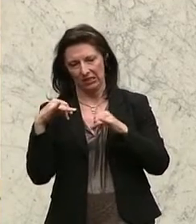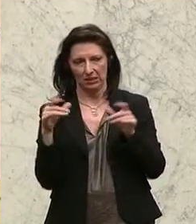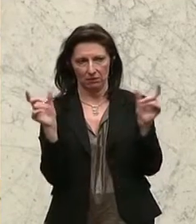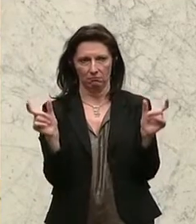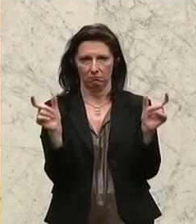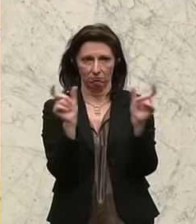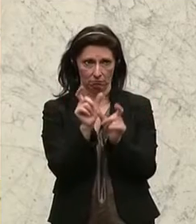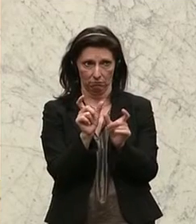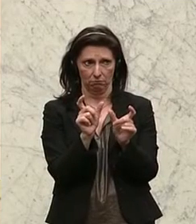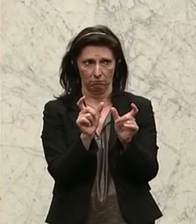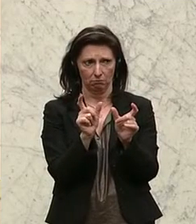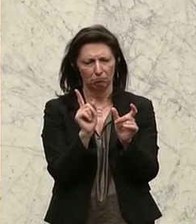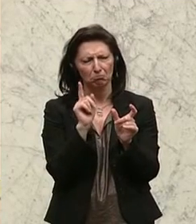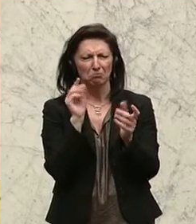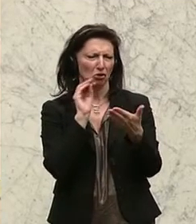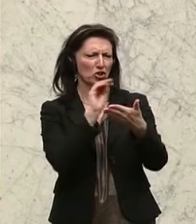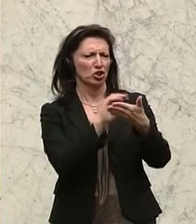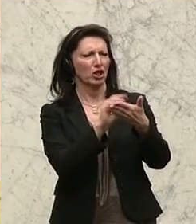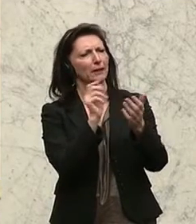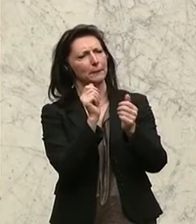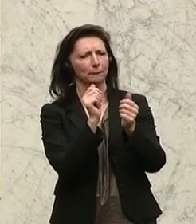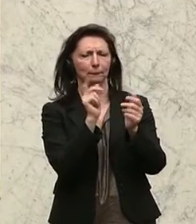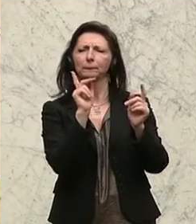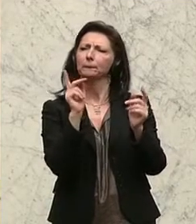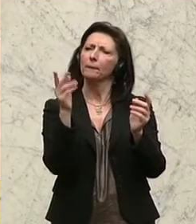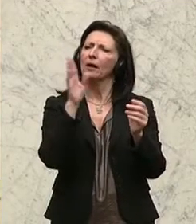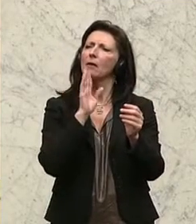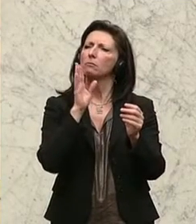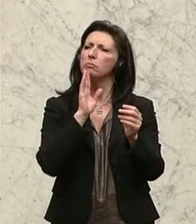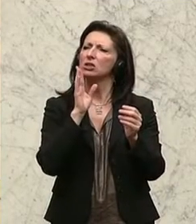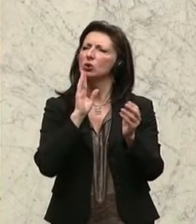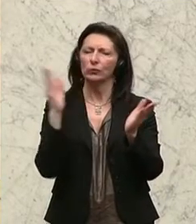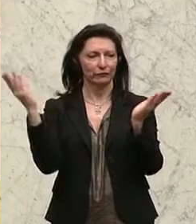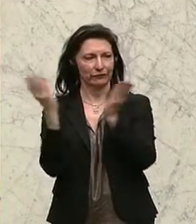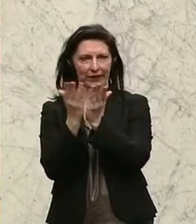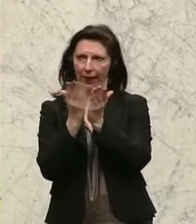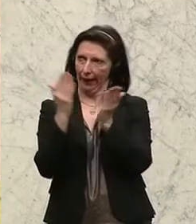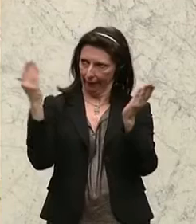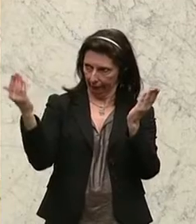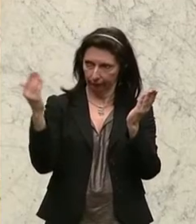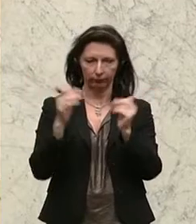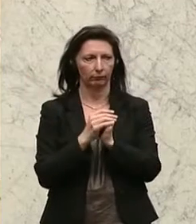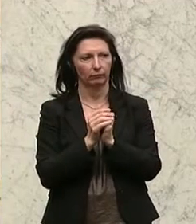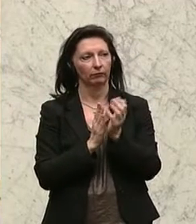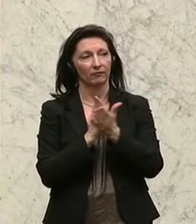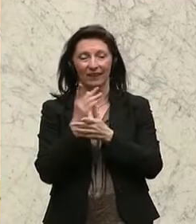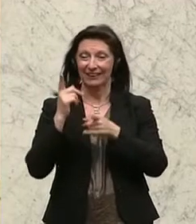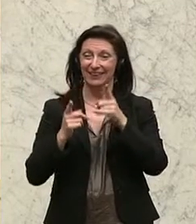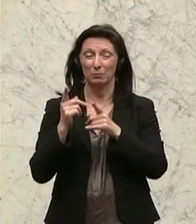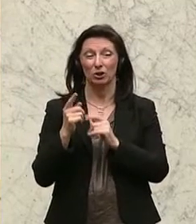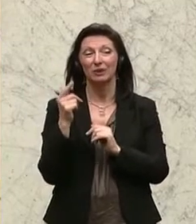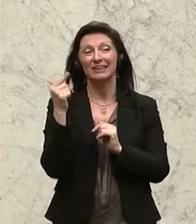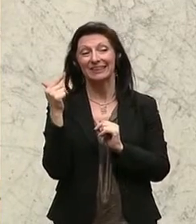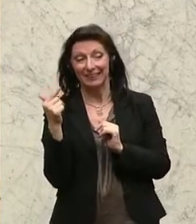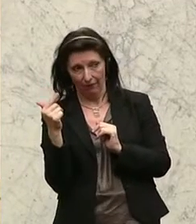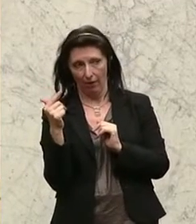vorgerechnet eine sogenannte Vergleichspensionsanwartschaft, die auf die Dienstbestimmung 2, auf